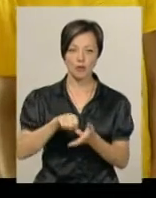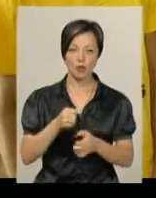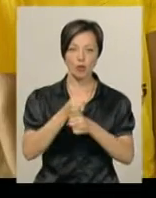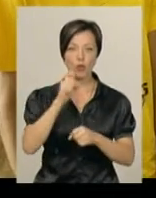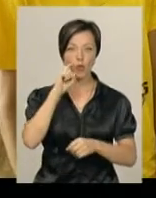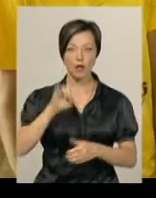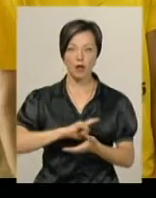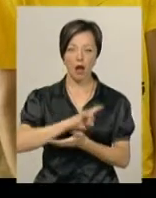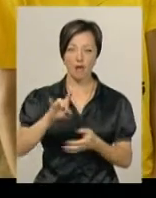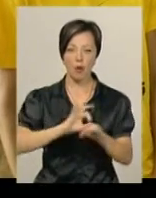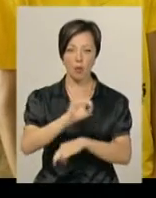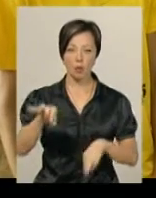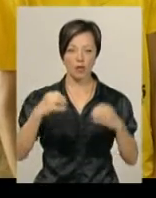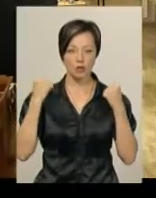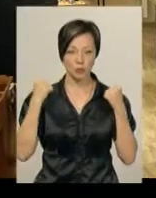спорту.